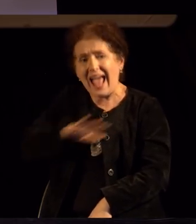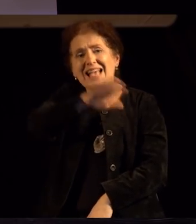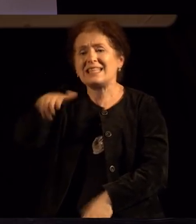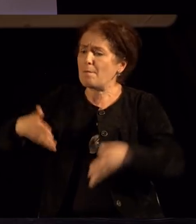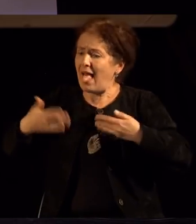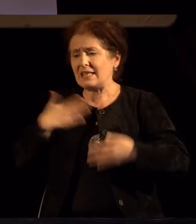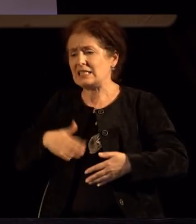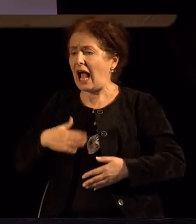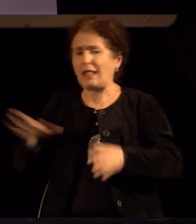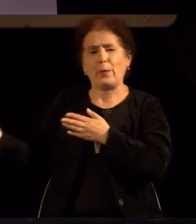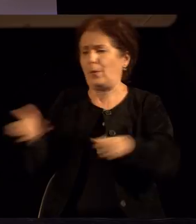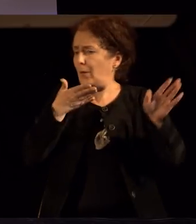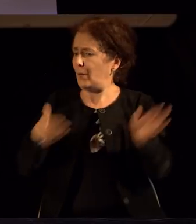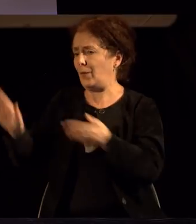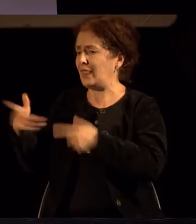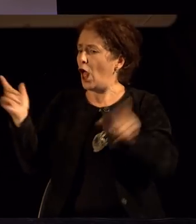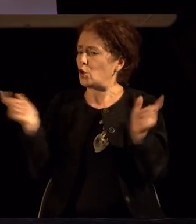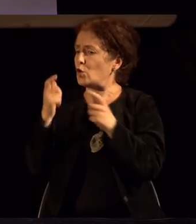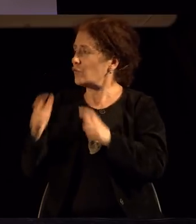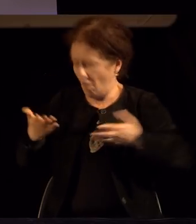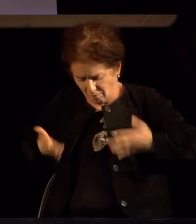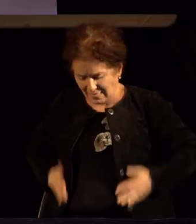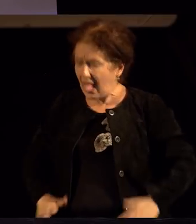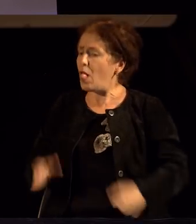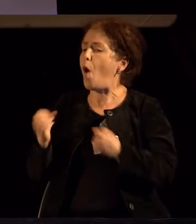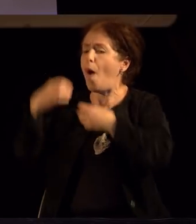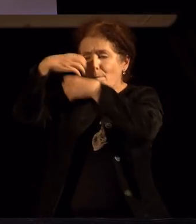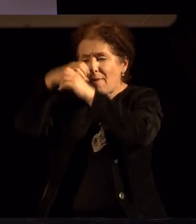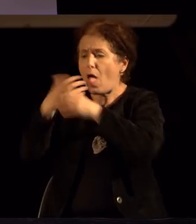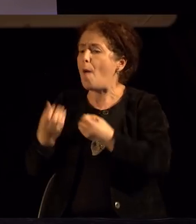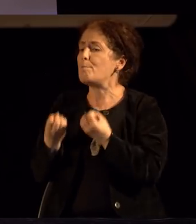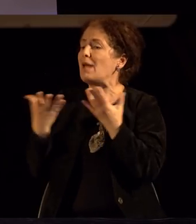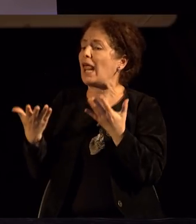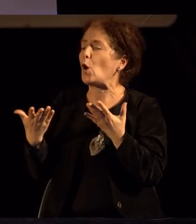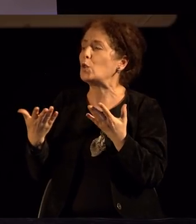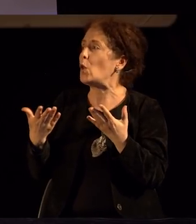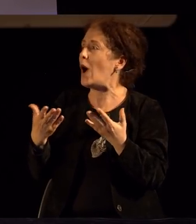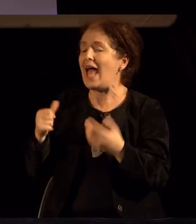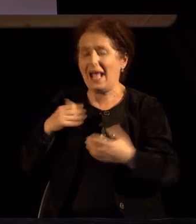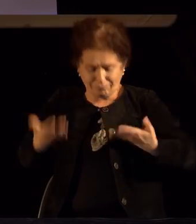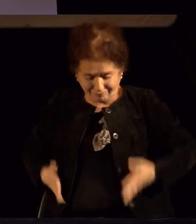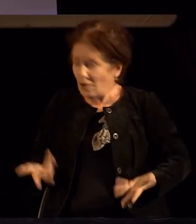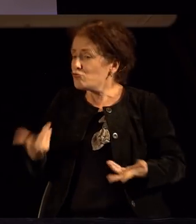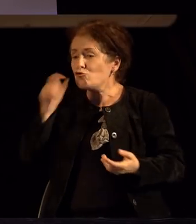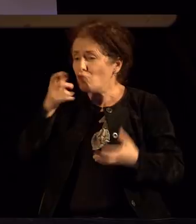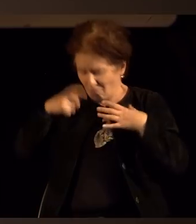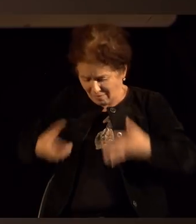задоволство. И цело ова наше тело, биолошки, физиолошки, и е само за задоволство.